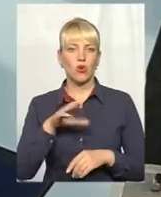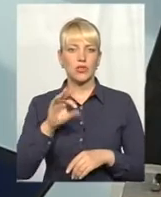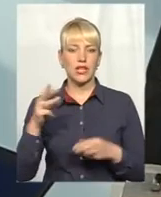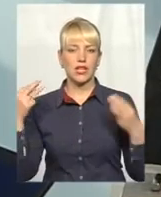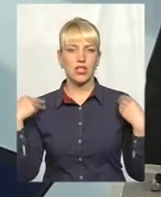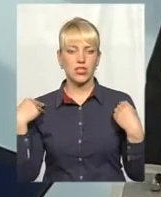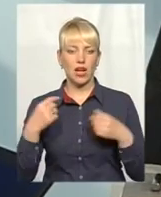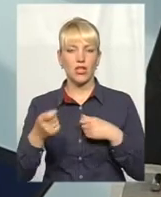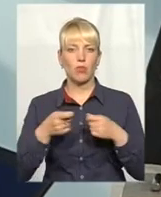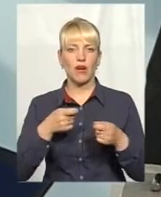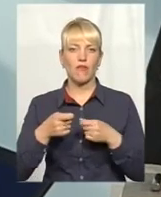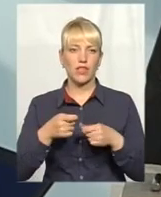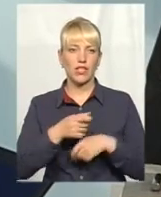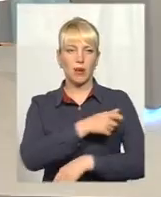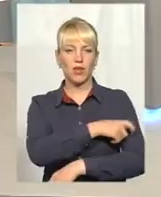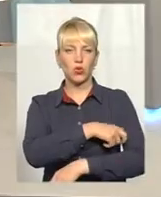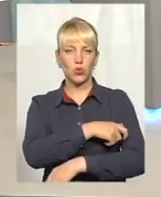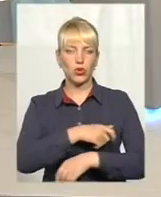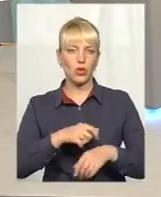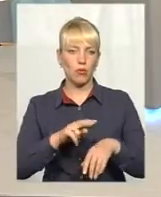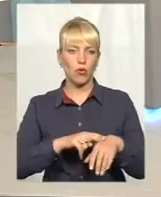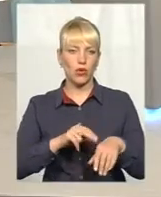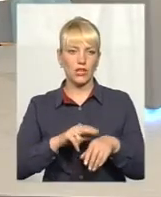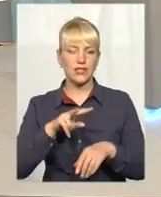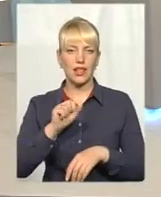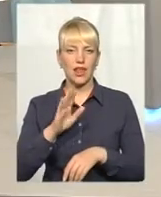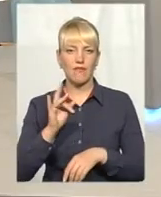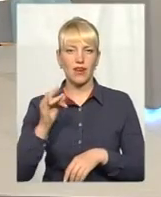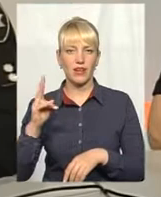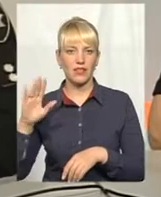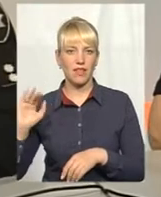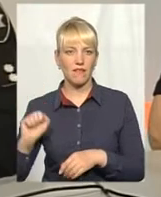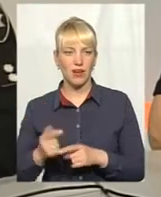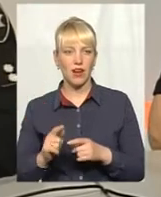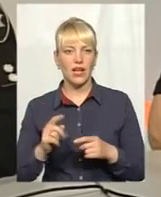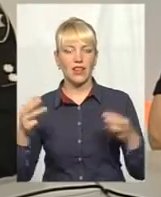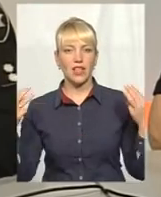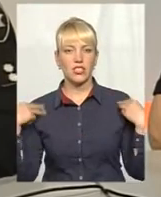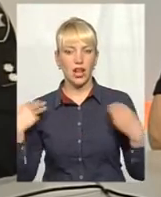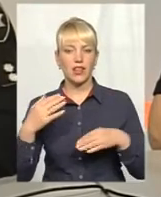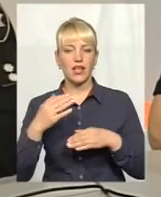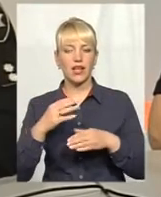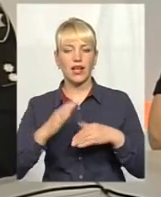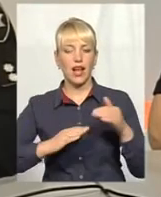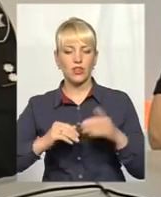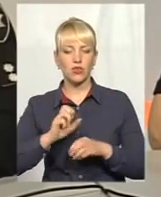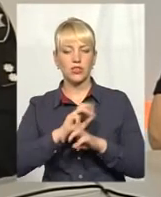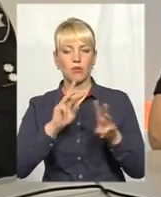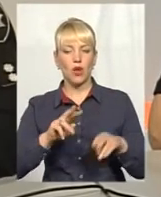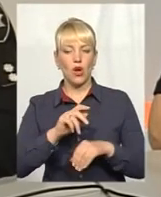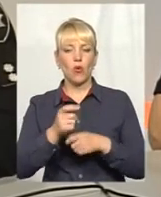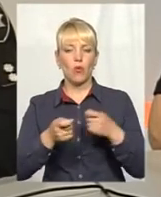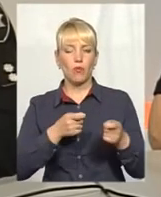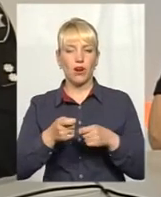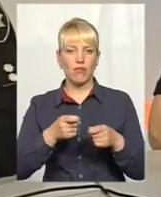патрульної поліції у місті Хмельницькому, та Алла Лаврінтєва, начальник відділу кадрового забезпечення управління патрульної